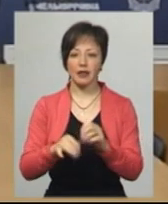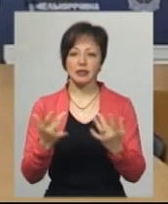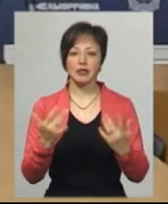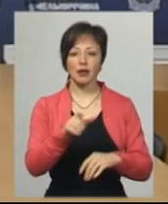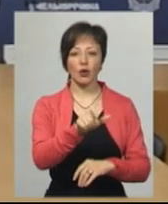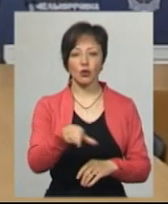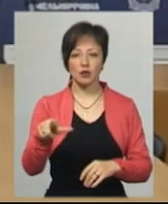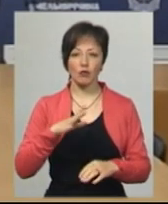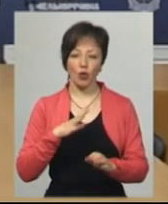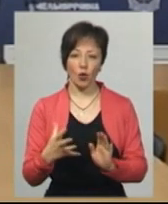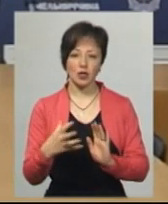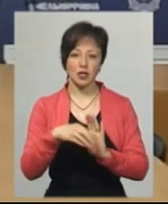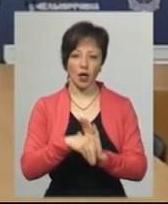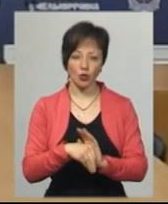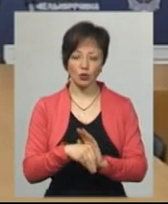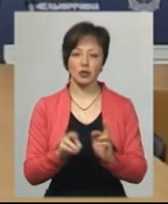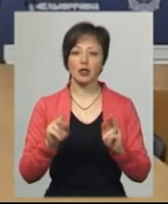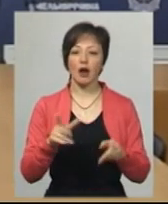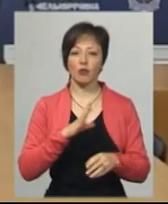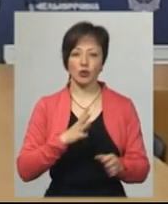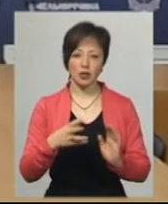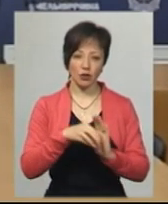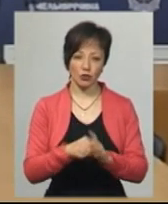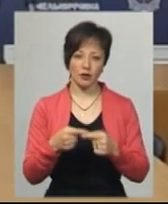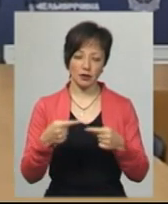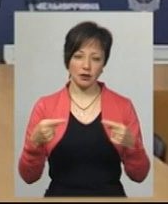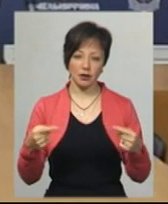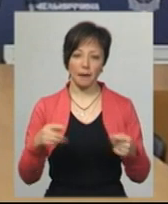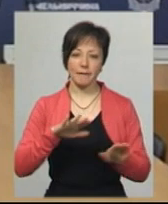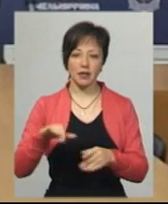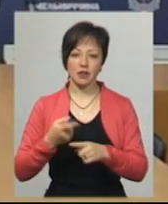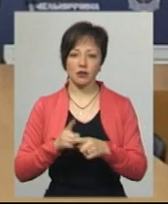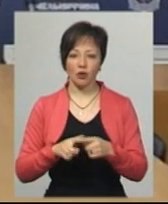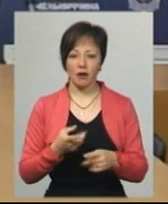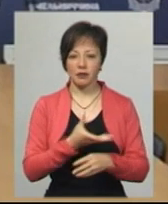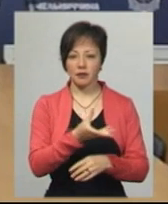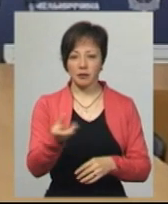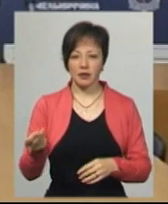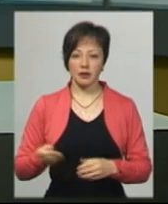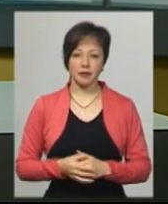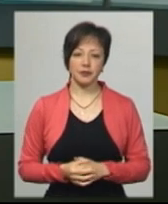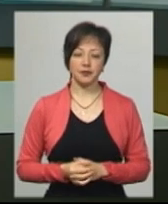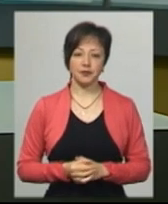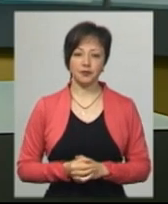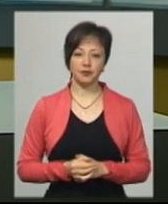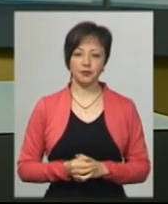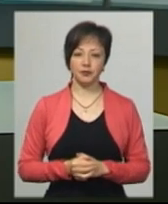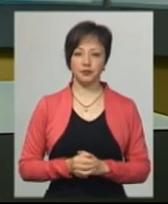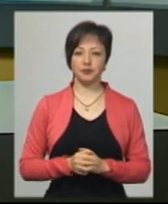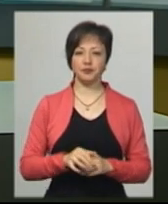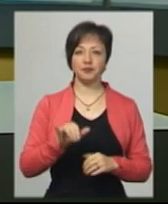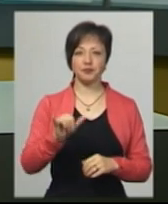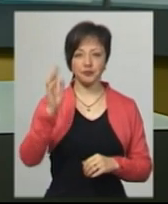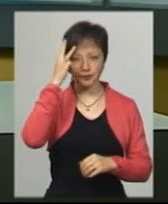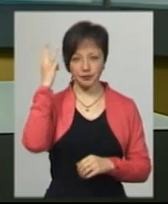осіб було залучено, яким чином вони були залучені, і відповідно після того буде здійснюватися нарахування. У Хмельницькій